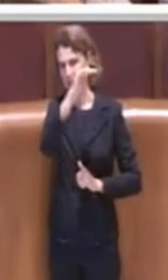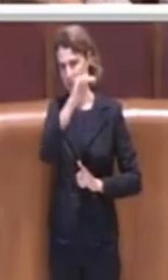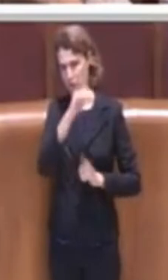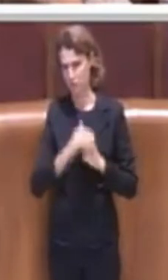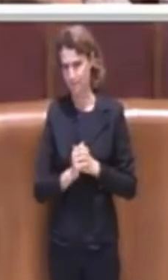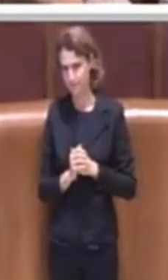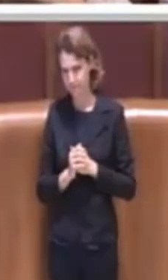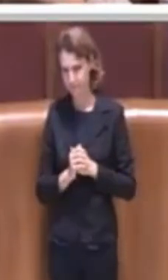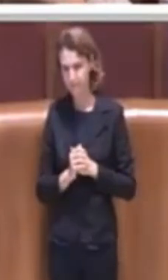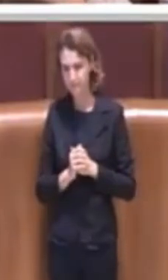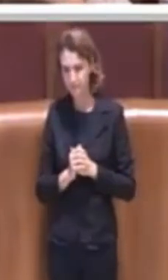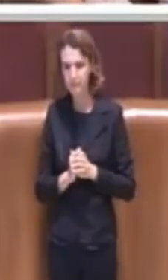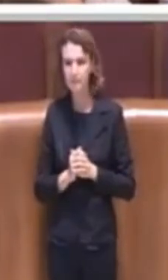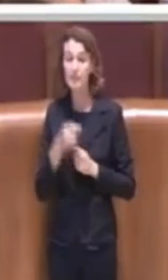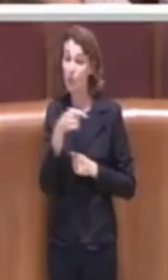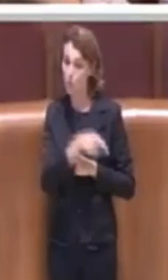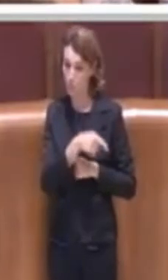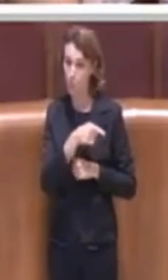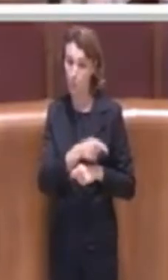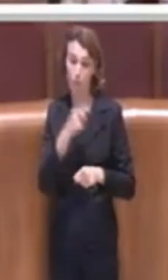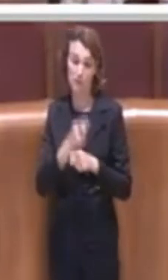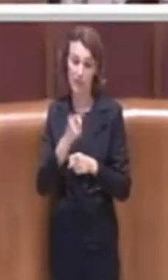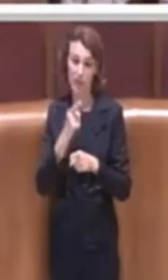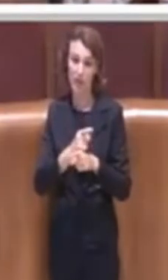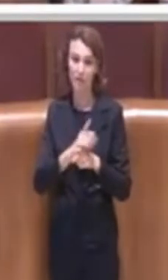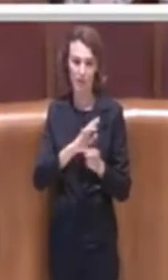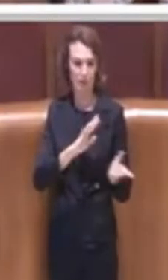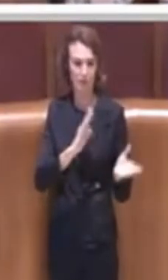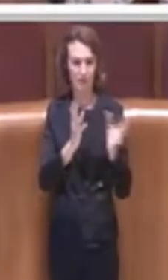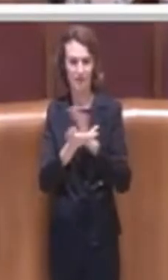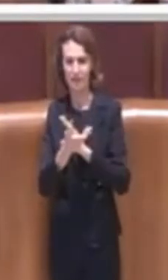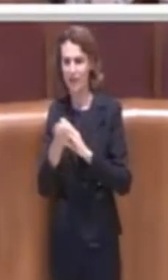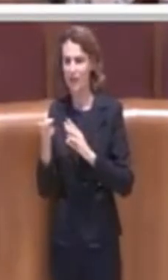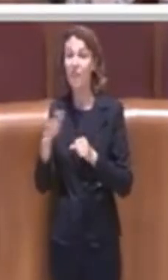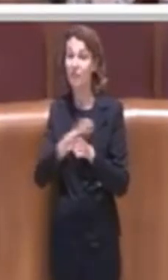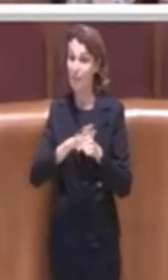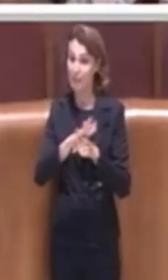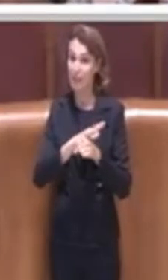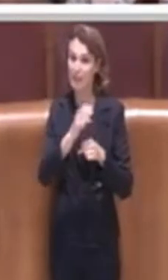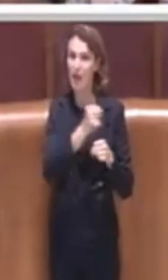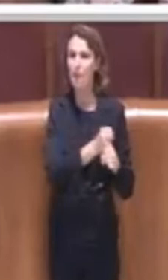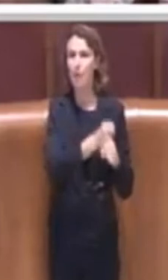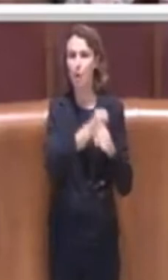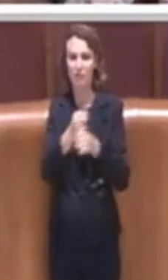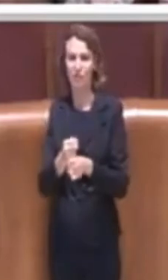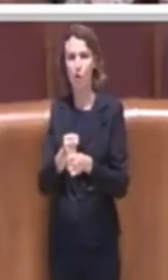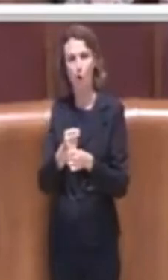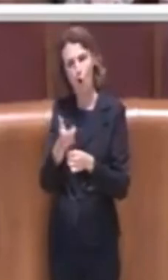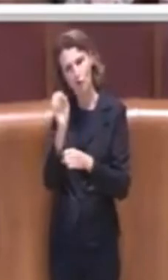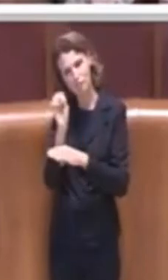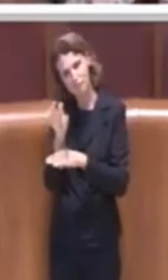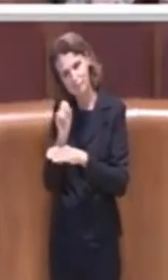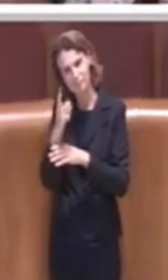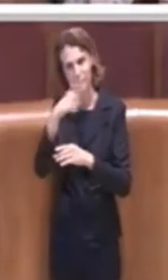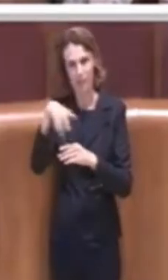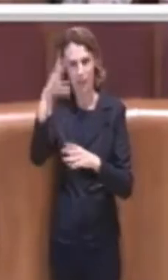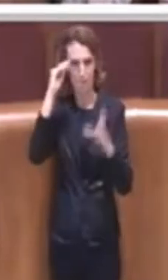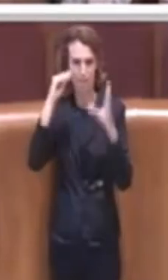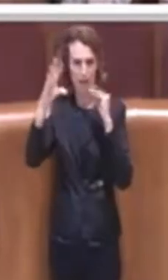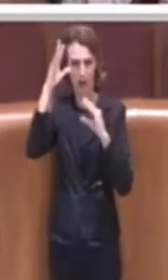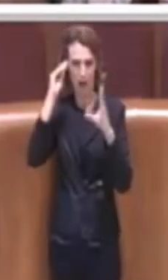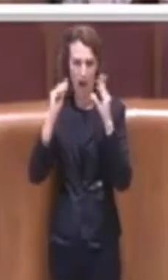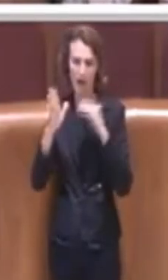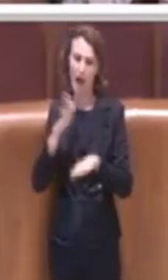essere anche la voce presso la famiglia affinché si apprendano queste buone prassi.